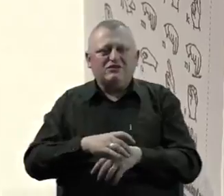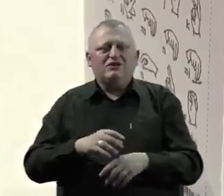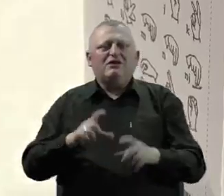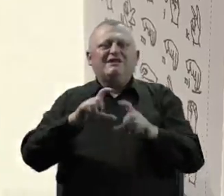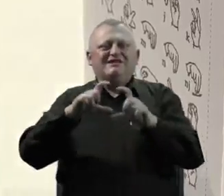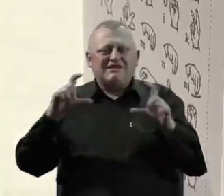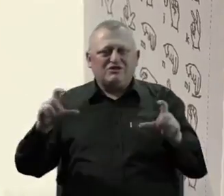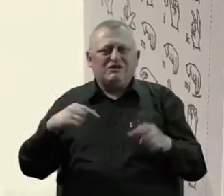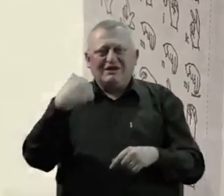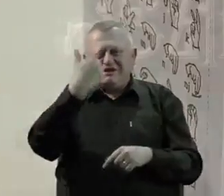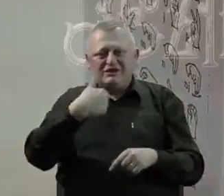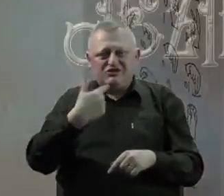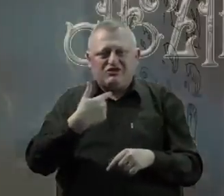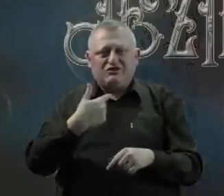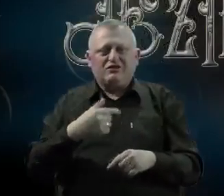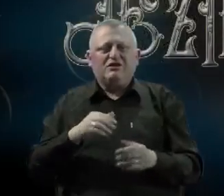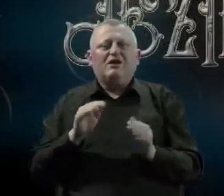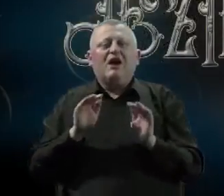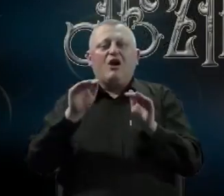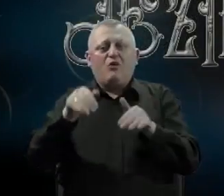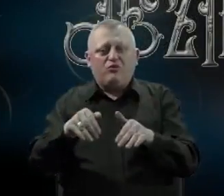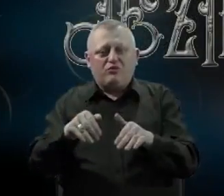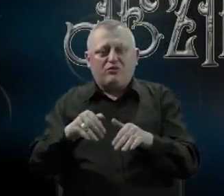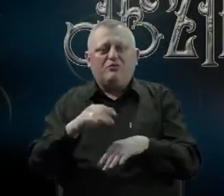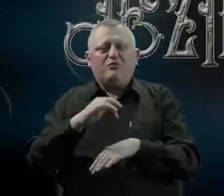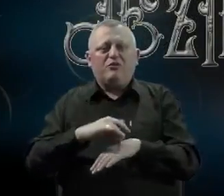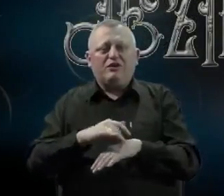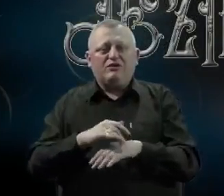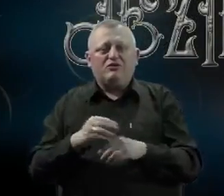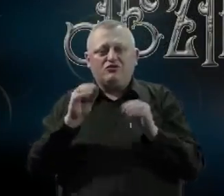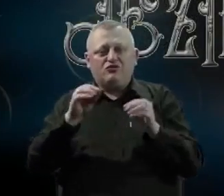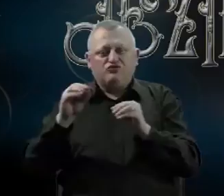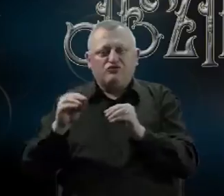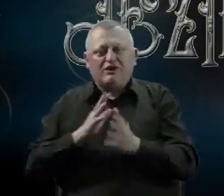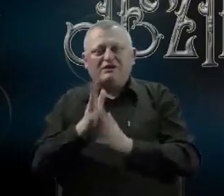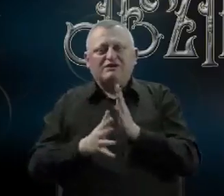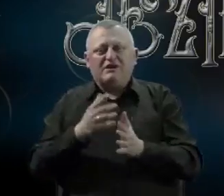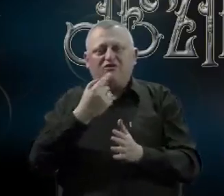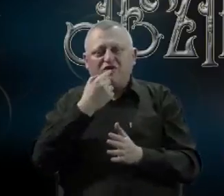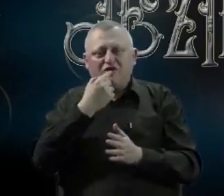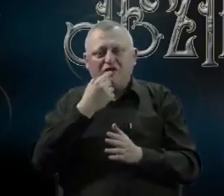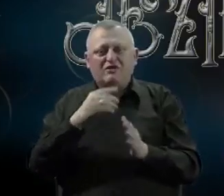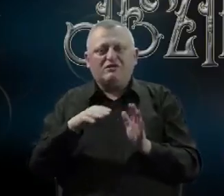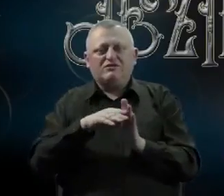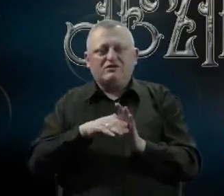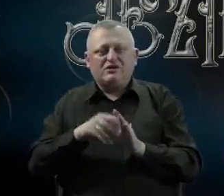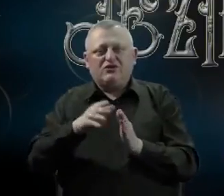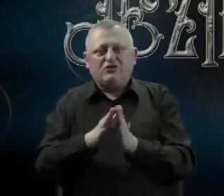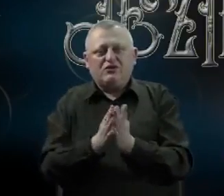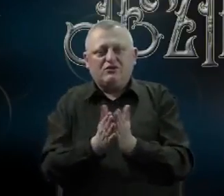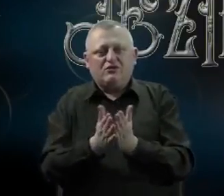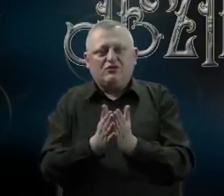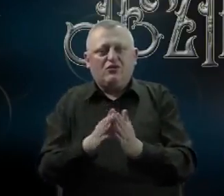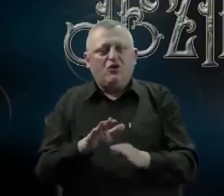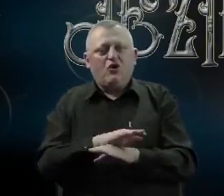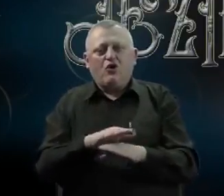institucije i slično. Kao pomoć preporuka za učenje znakovnog jezika, sadržaj ove brošure je